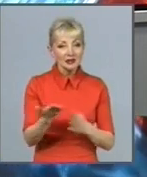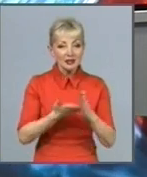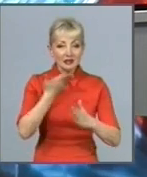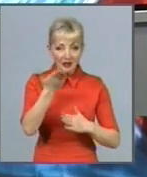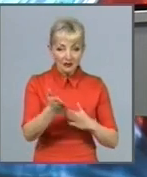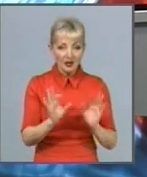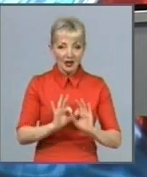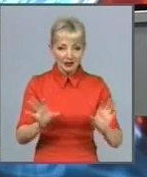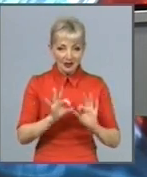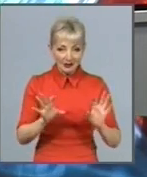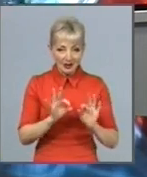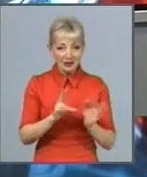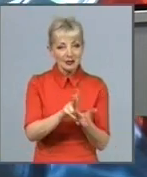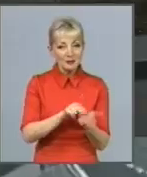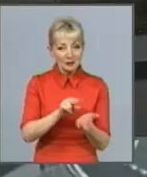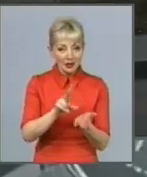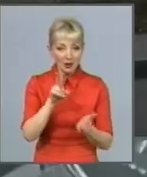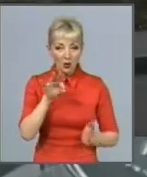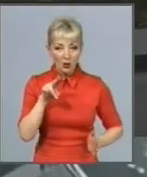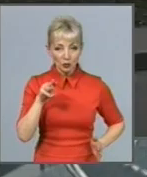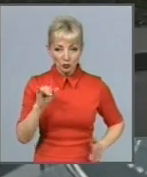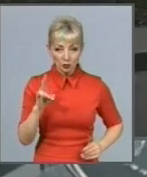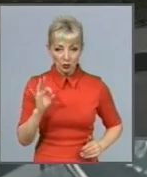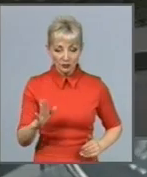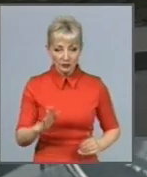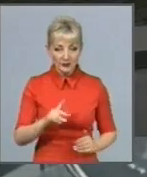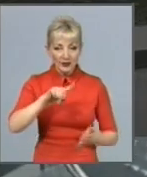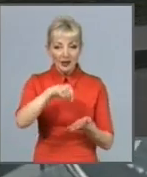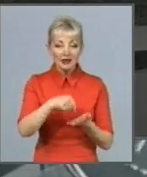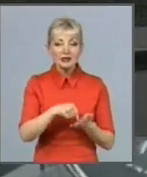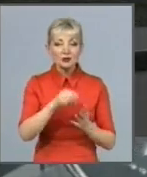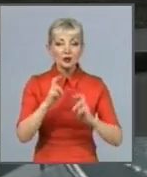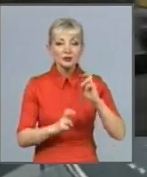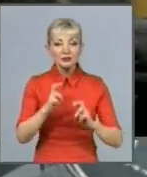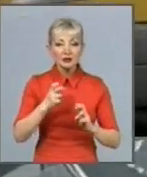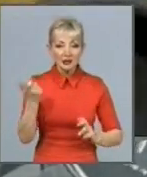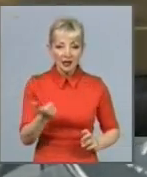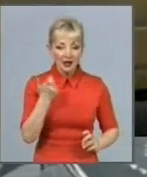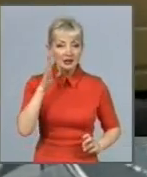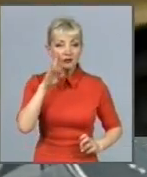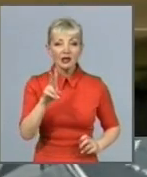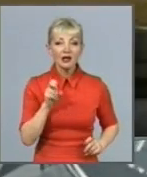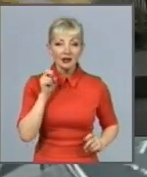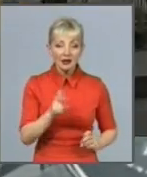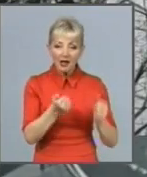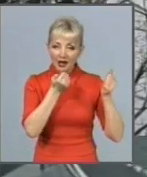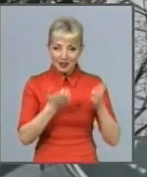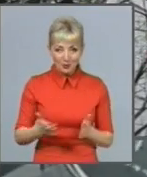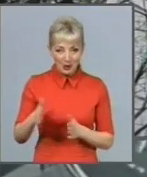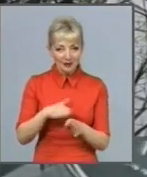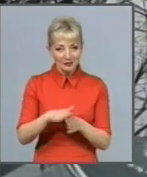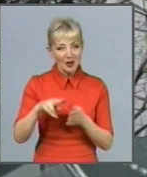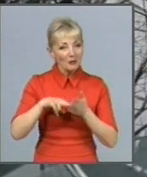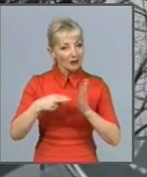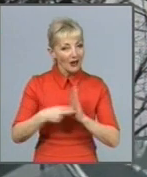прикладами Ілля Култунов. Комунальне підприємство «Харківводоканал» регулярно виконує планові виїзди на